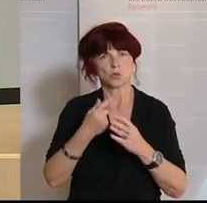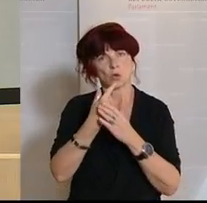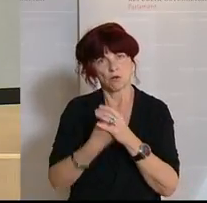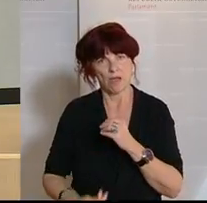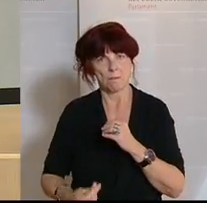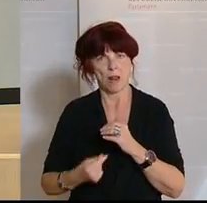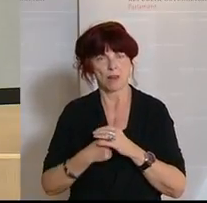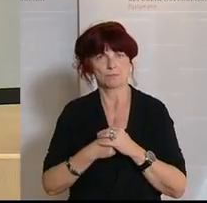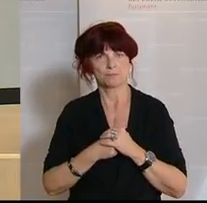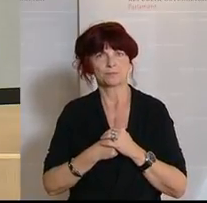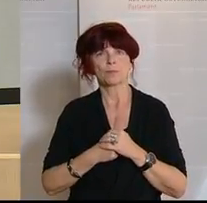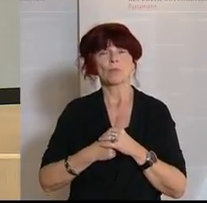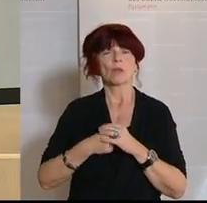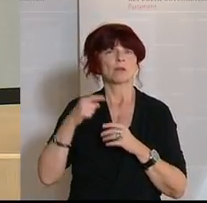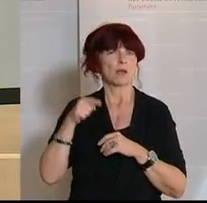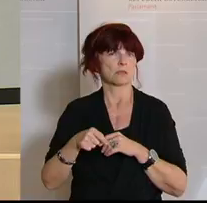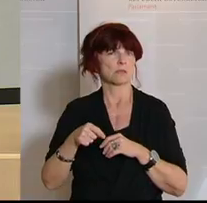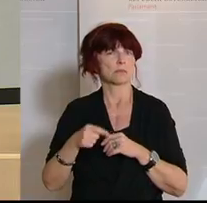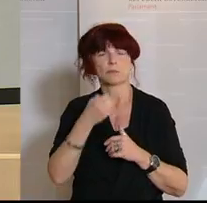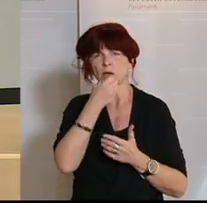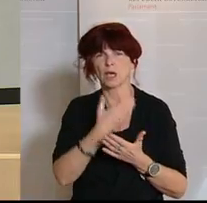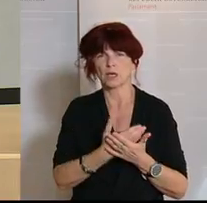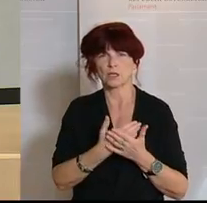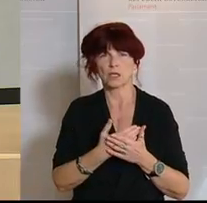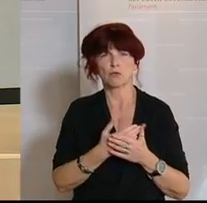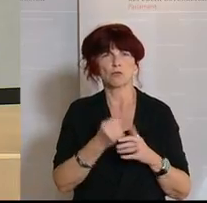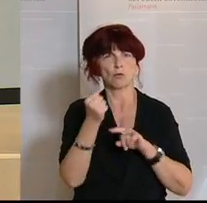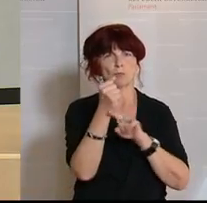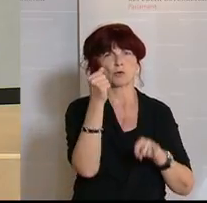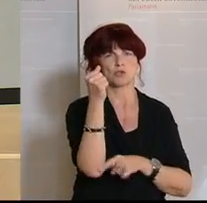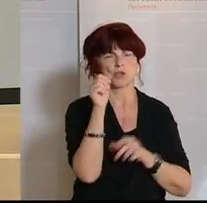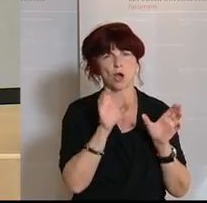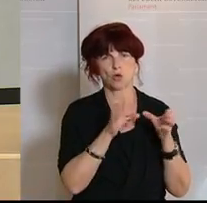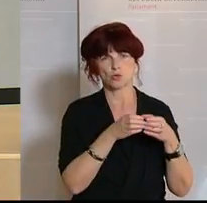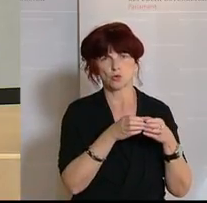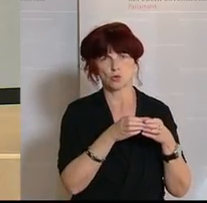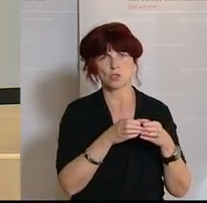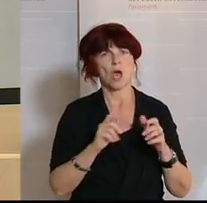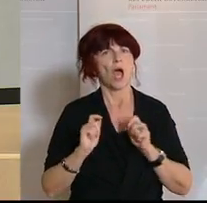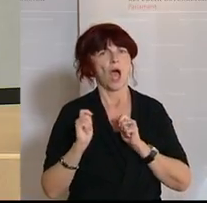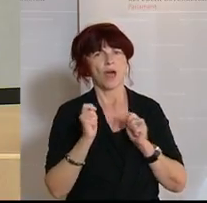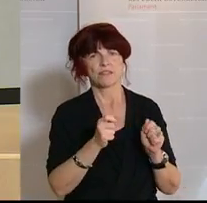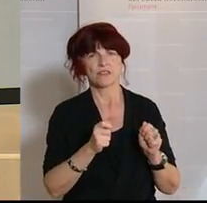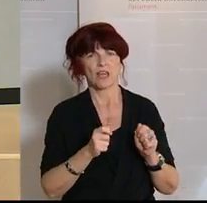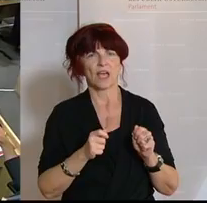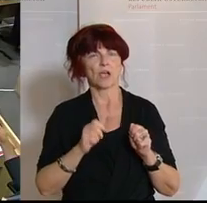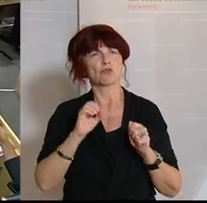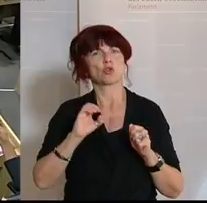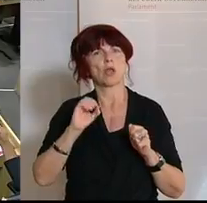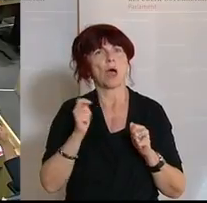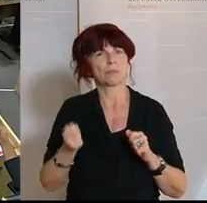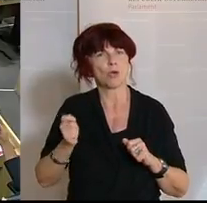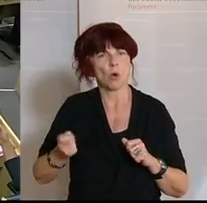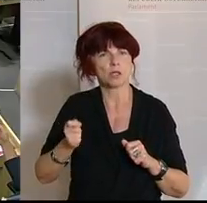durchgeführt wird. Es sind dies Berichte des Budgetausschusses über die Anträge der Abgeordneten Obernosteren. Jetzt folgt